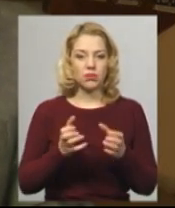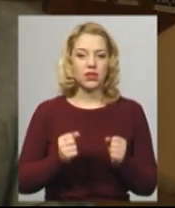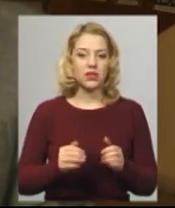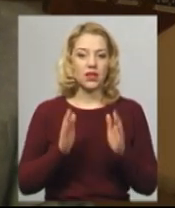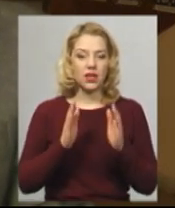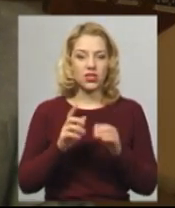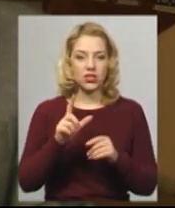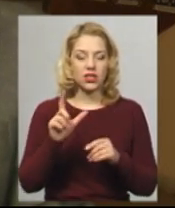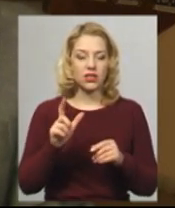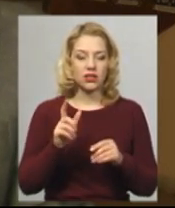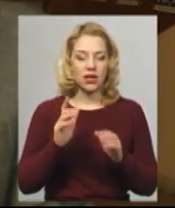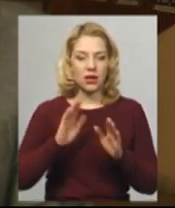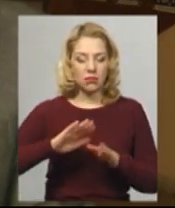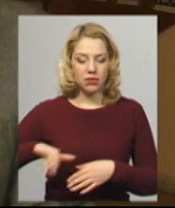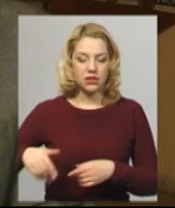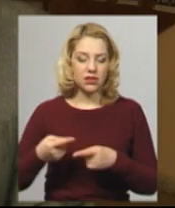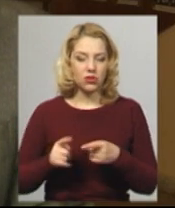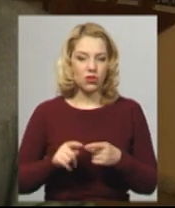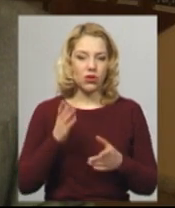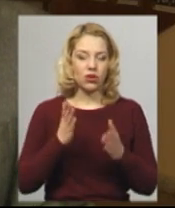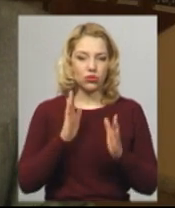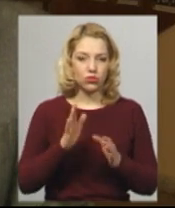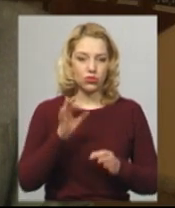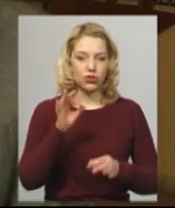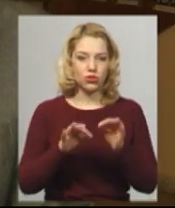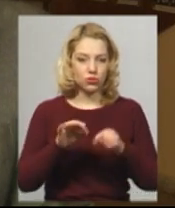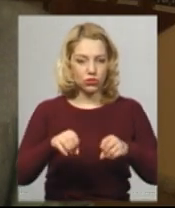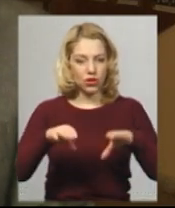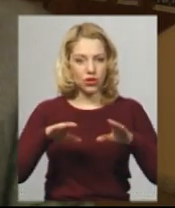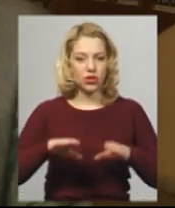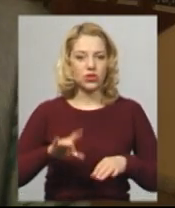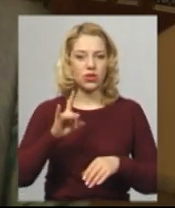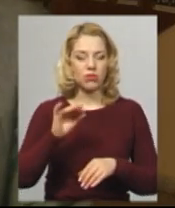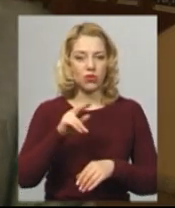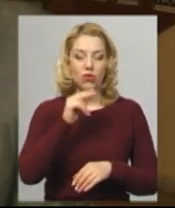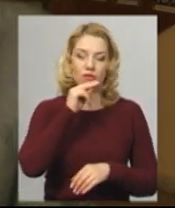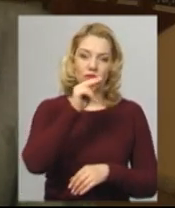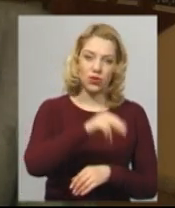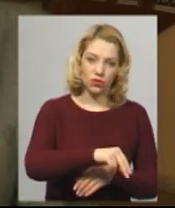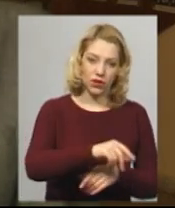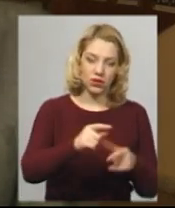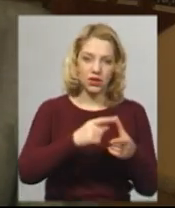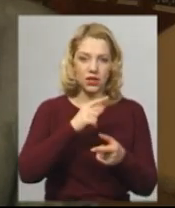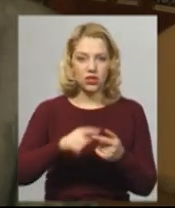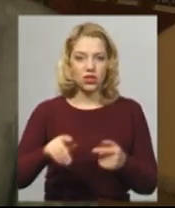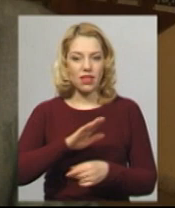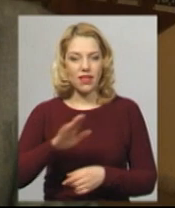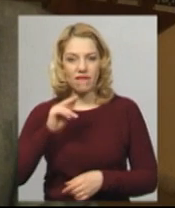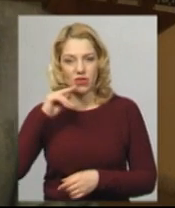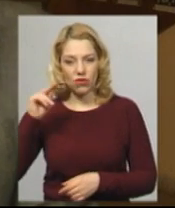того, як буде винесено судом вже відповідне рішення про його винуватість чи невинуватість, і тоді вже